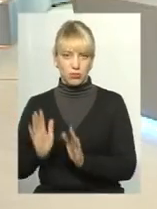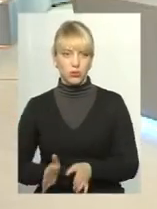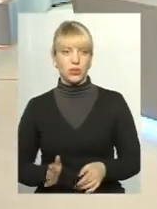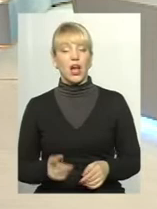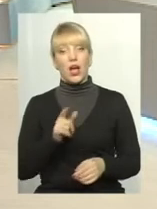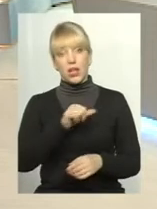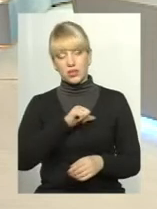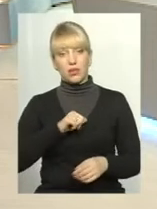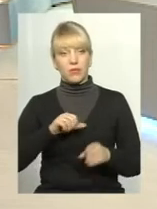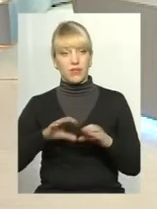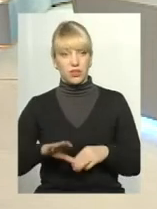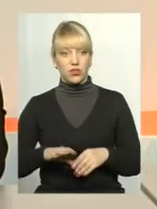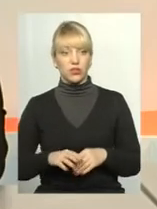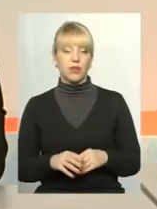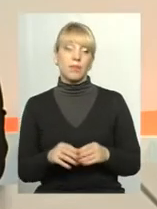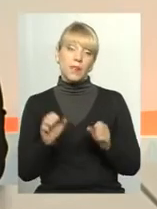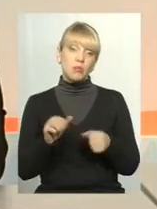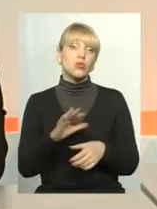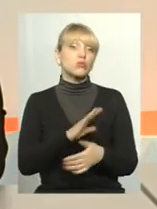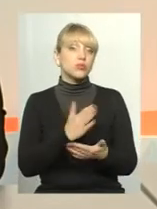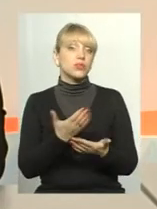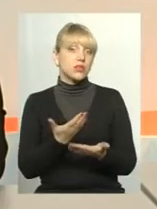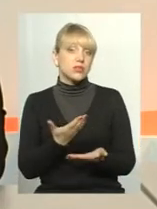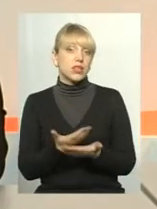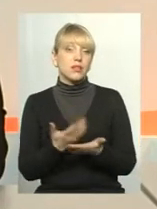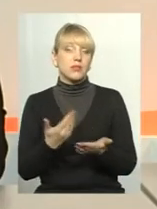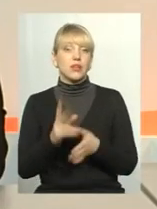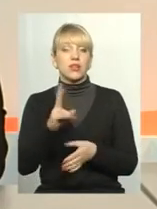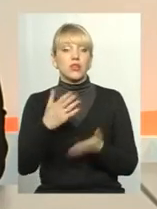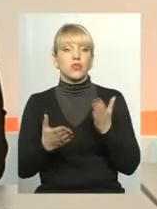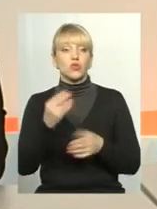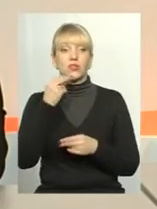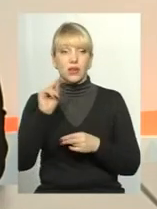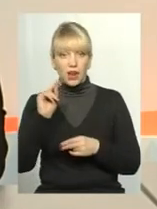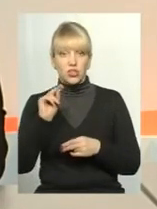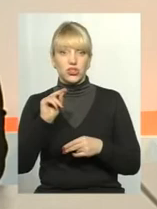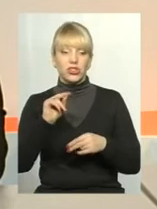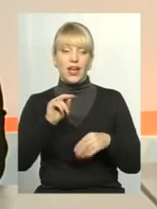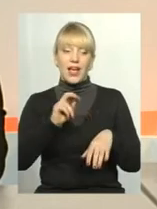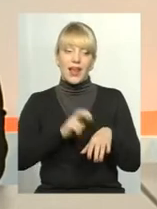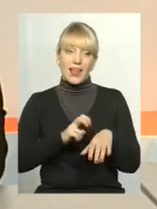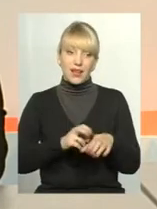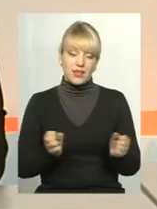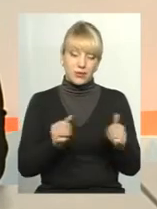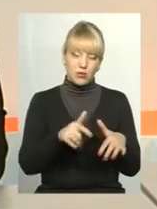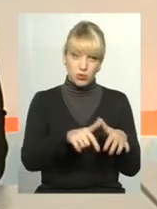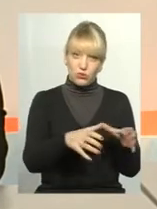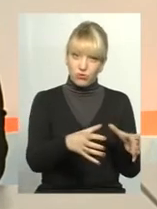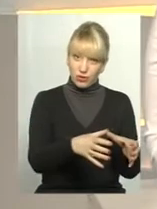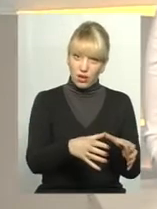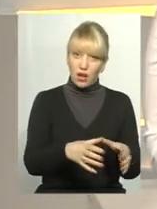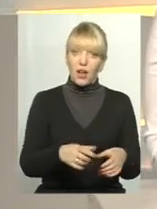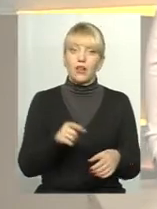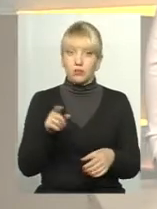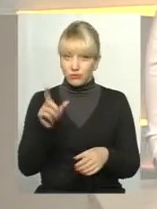собі там вирішуєте, так? Ну, може таке бути, що якщо зберуться кращі лікарі в одній амбулаторії, можуть туди піти всі